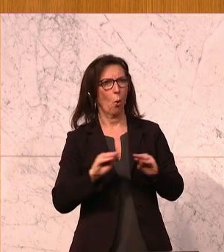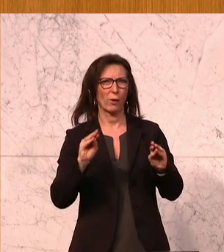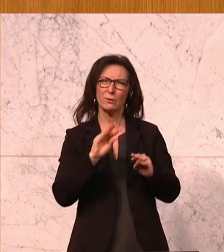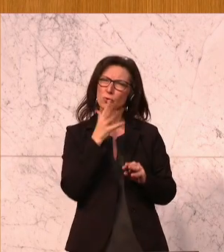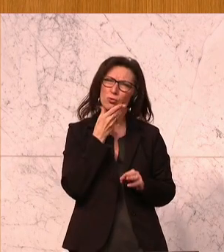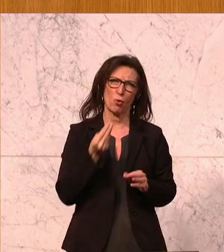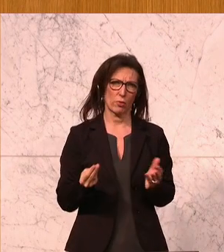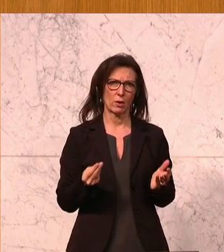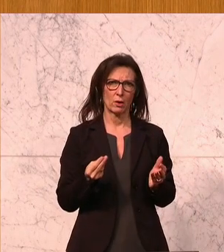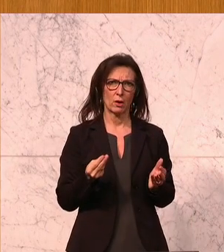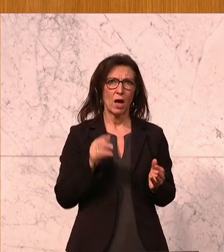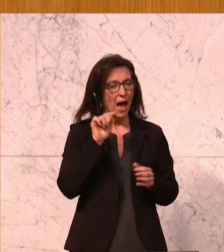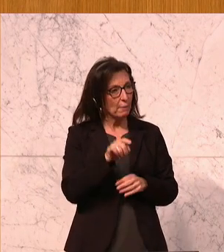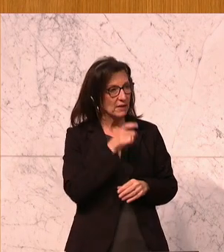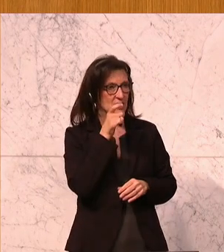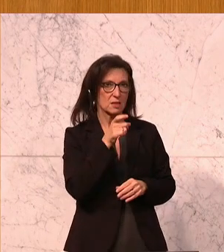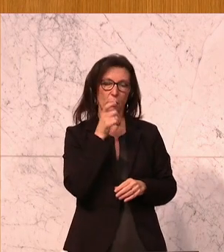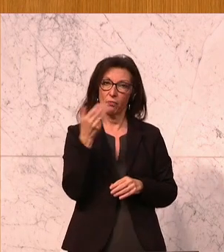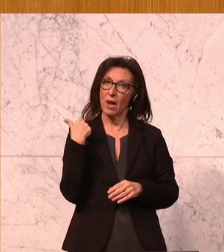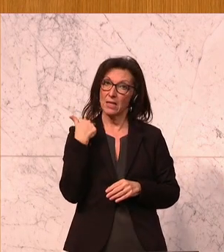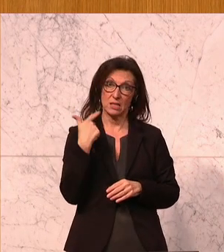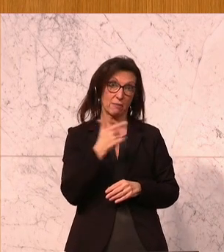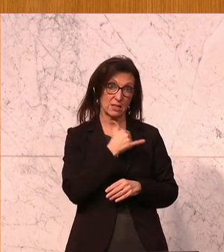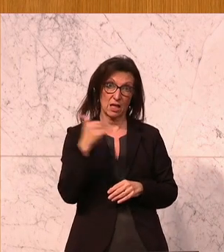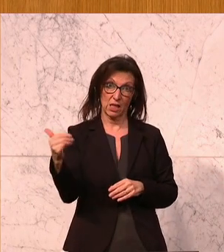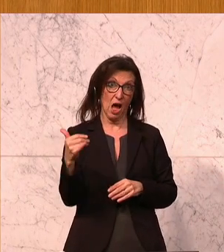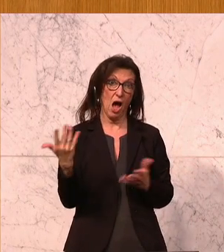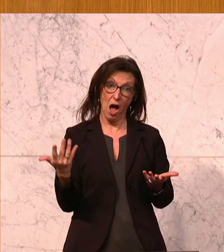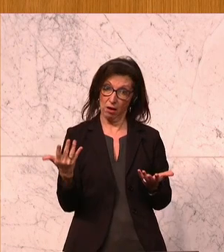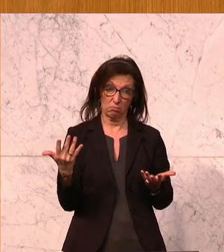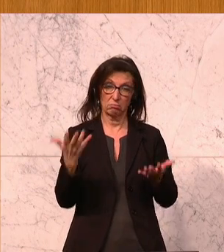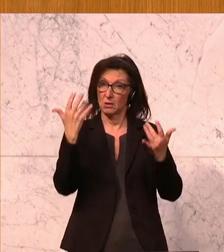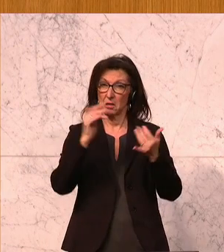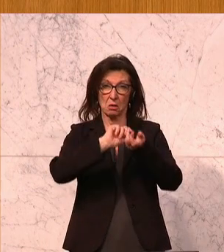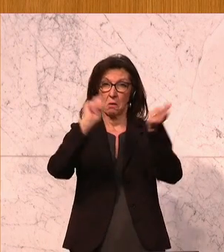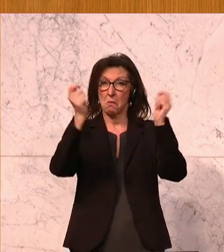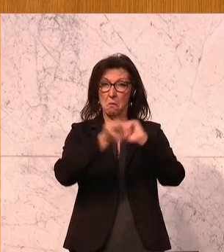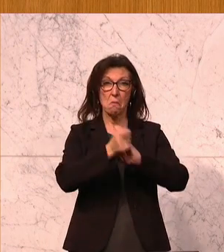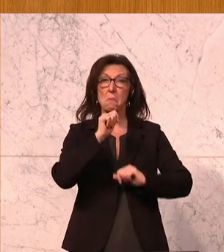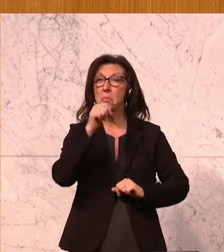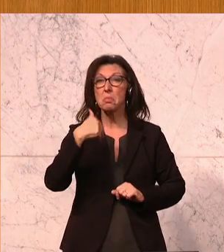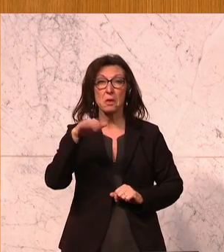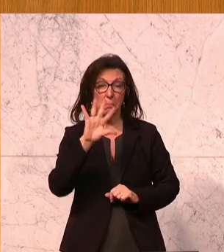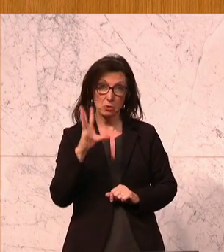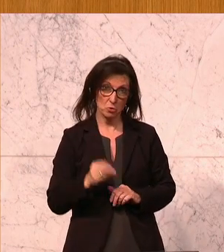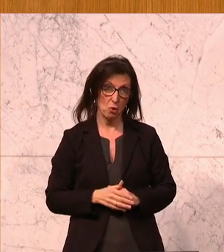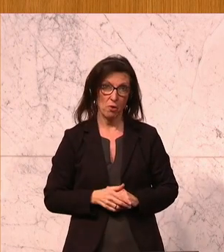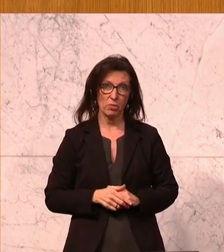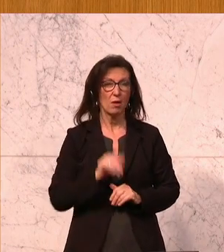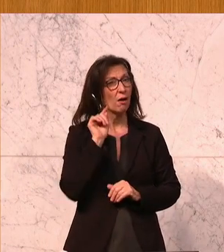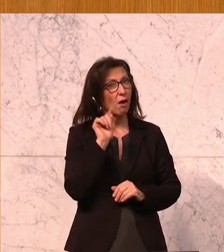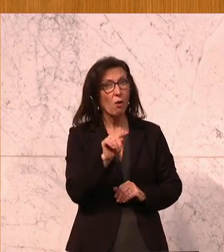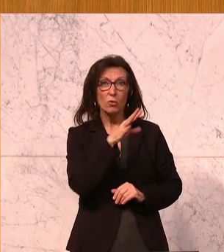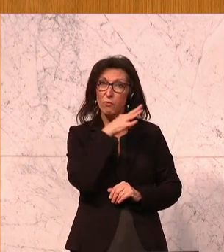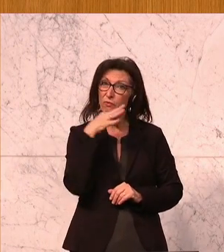in den letzten 20 Jahren durch viele Verschlechterungen so unattraktiv gemacht hat, dass sich kaum noch welche finden, die diesen eigentlich so wertvollen,